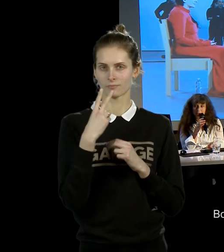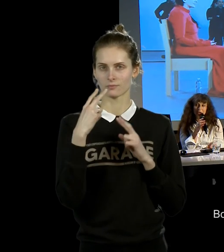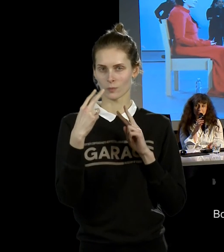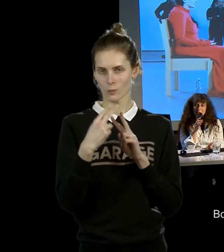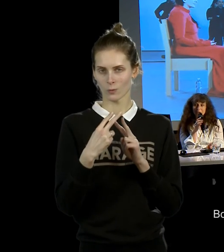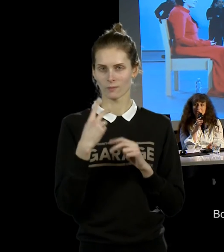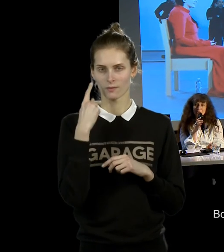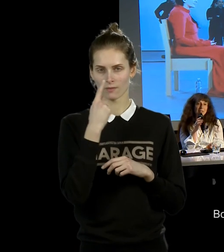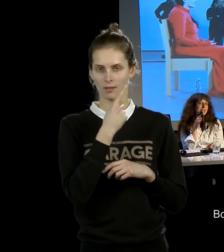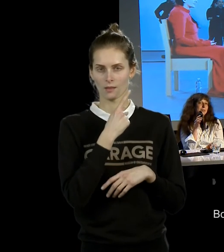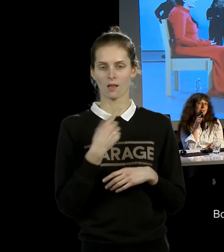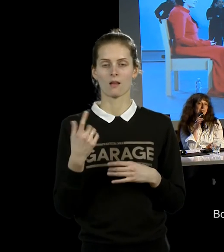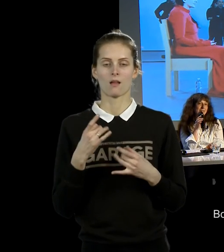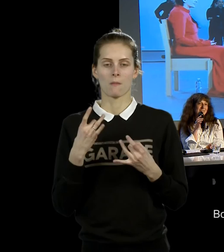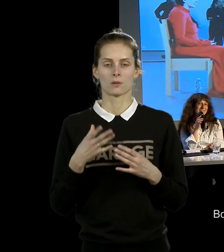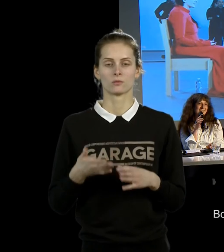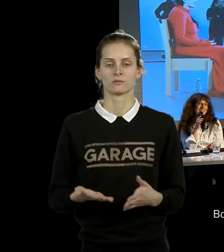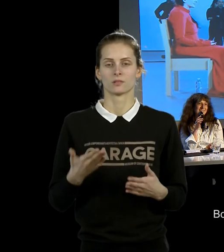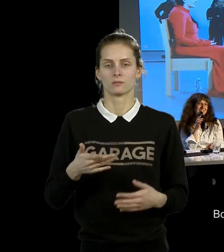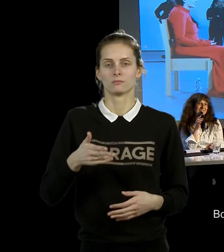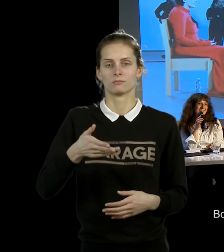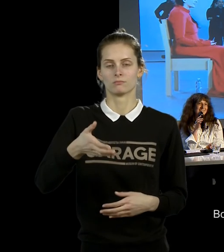происходил, но при этом избивалась чистота эксперимента.